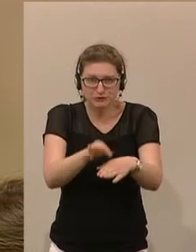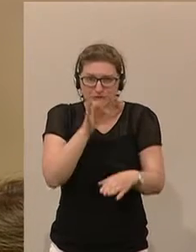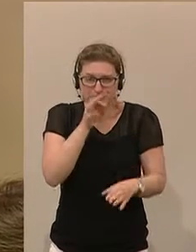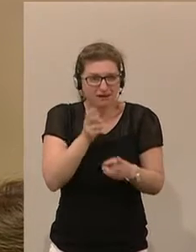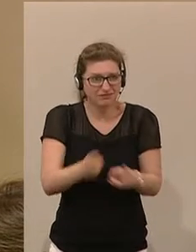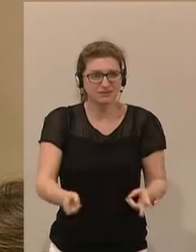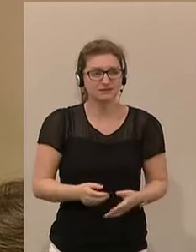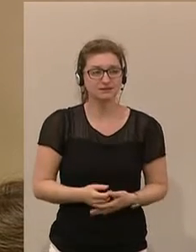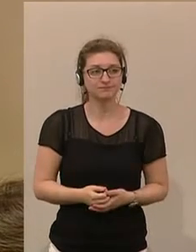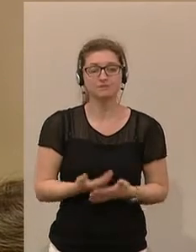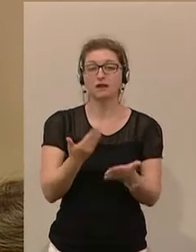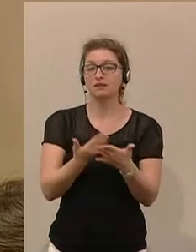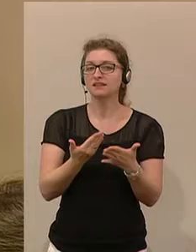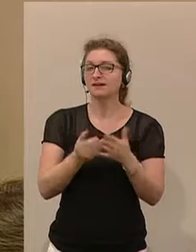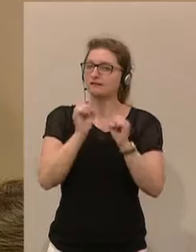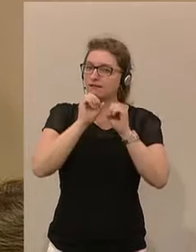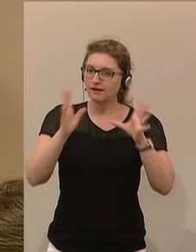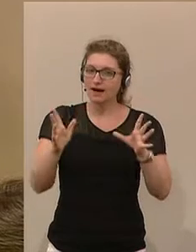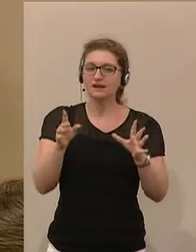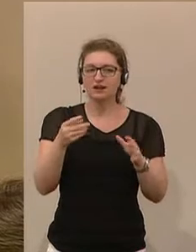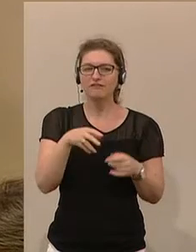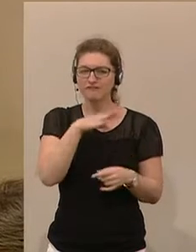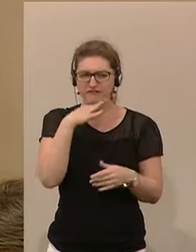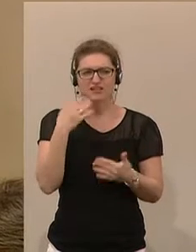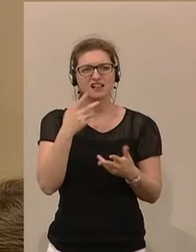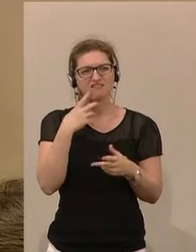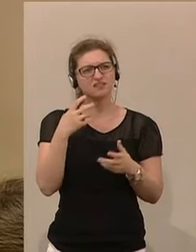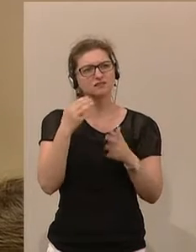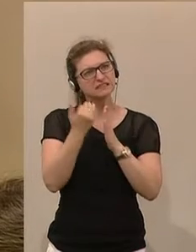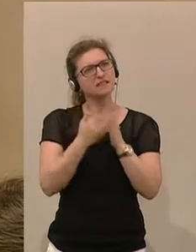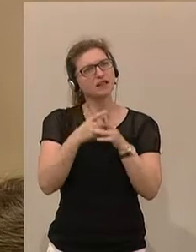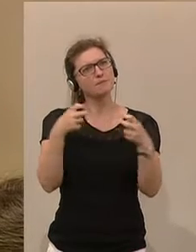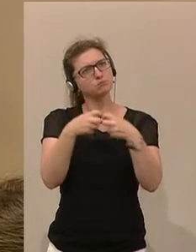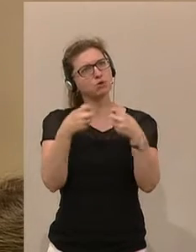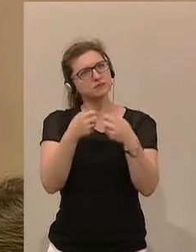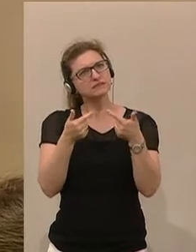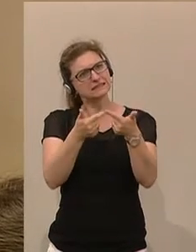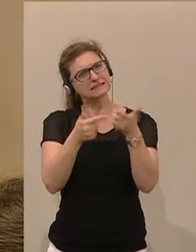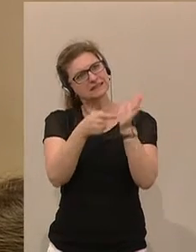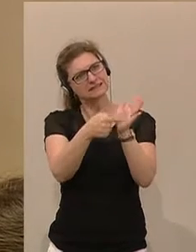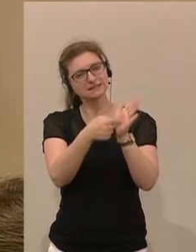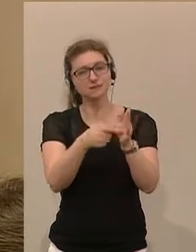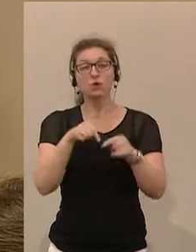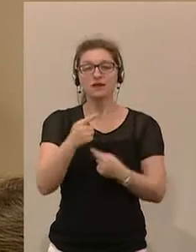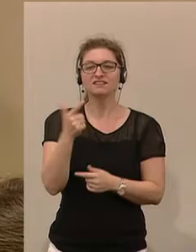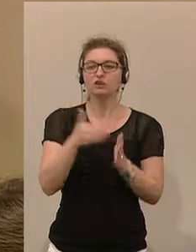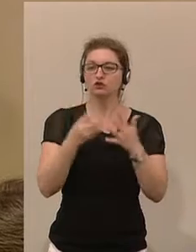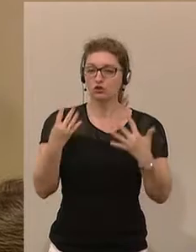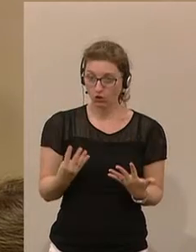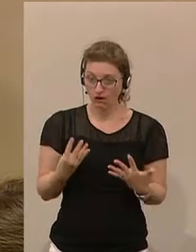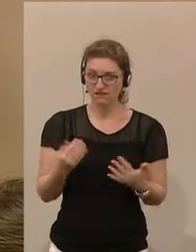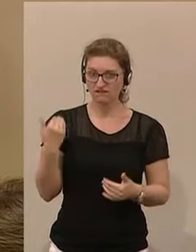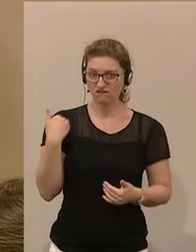Also das heißt im Klartext, wir haben sehr viel nach Brüssel transferiert und wir haben dann 2009 durch Faymann,